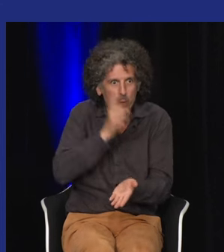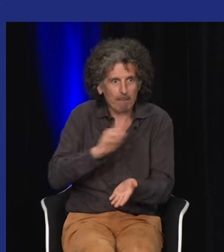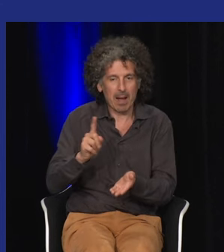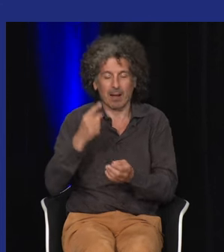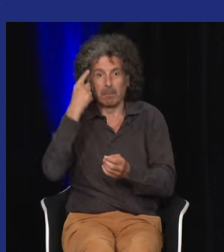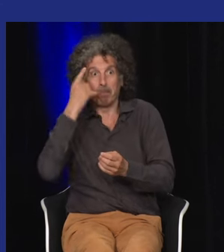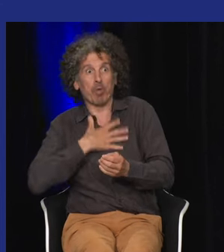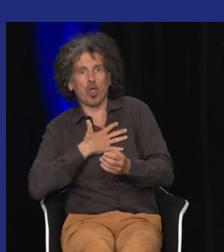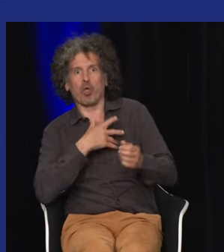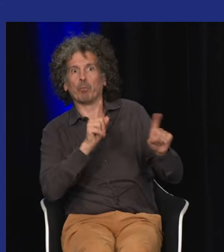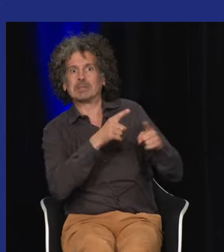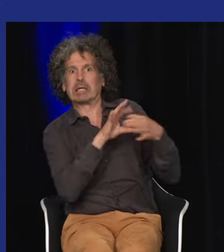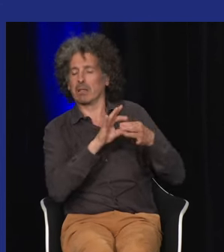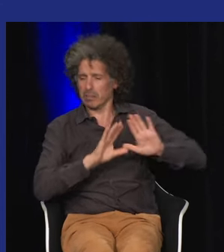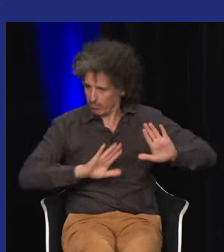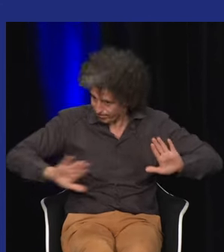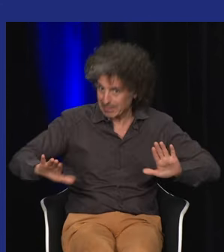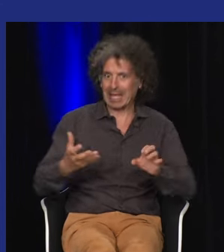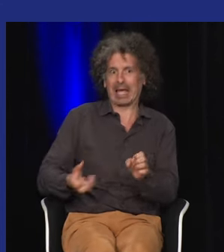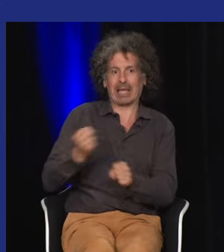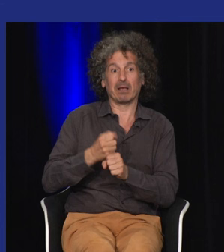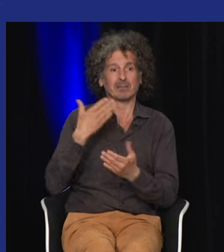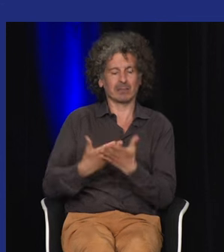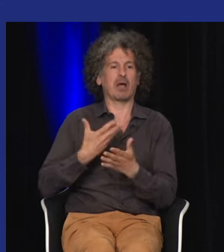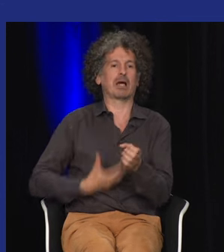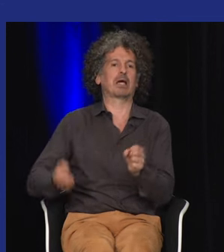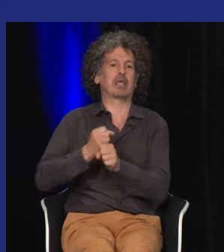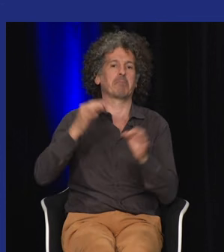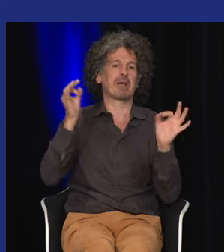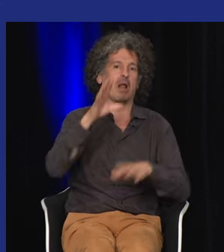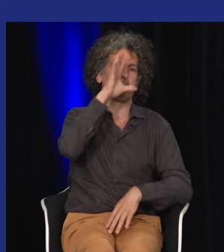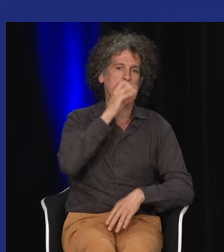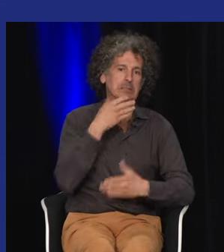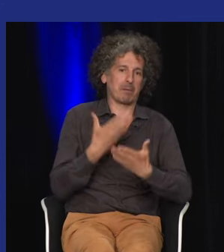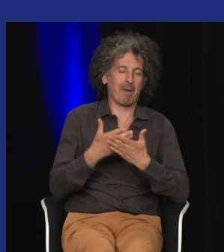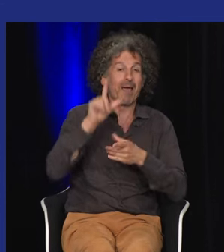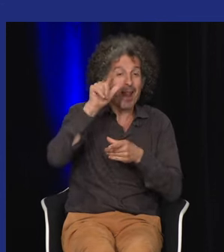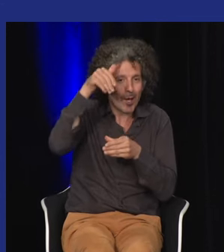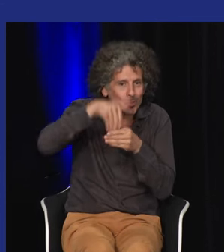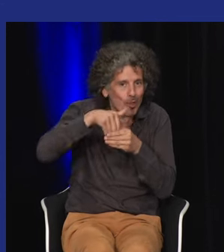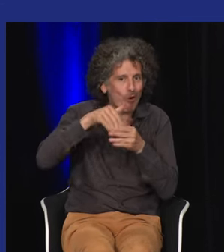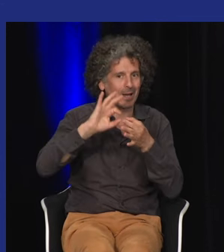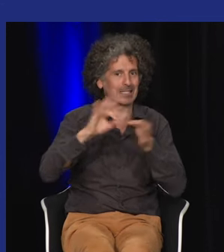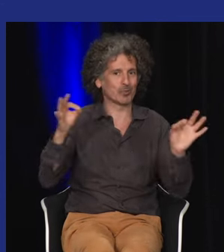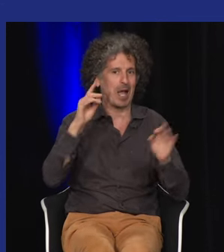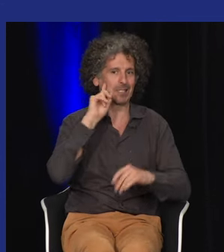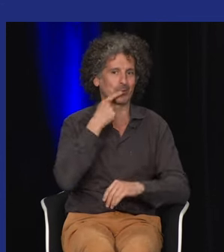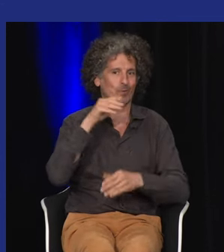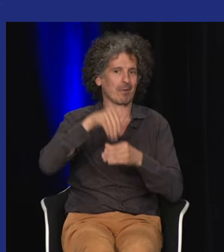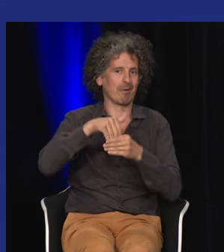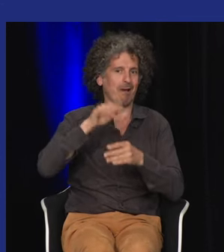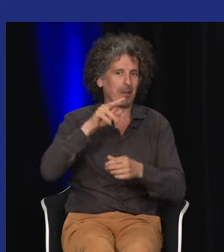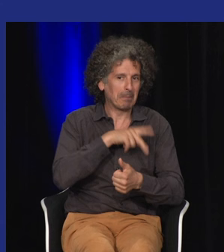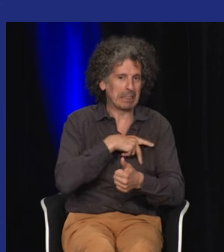valide tu peux tout à fait danser pourquoi pas et c'est vrai que moi j'avais un peu peur par rapport à la musique et on a mis